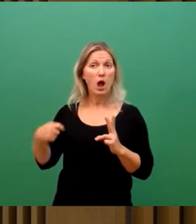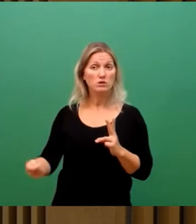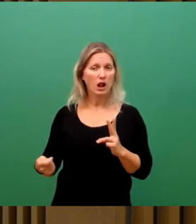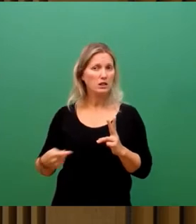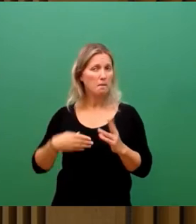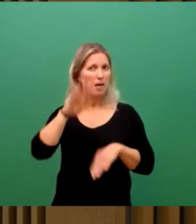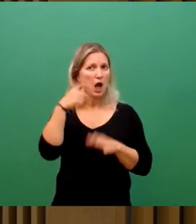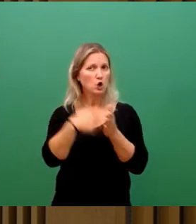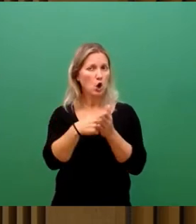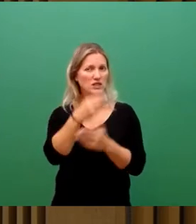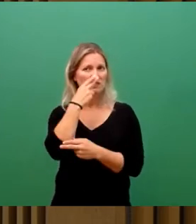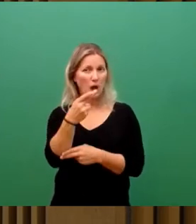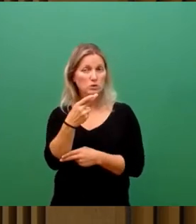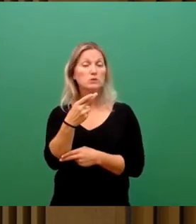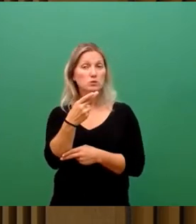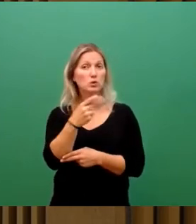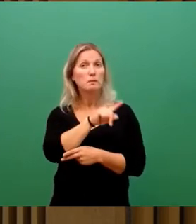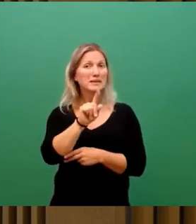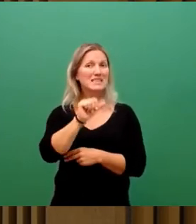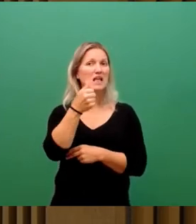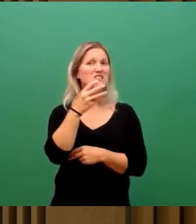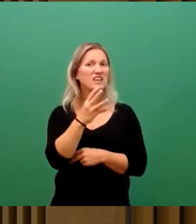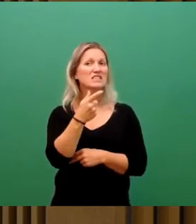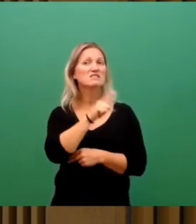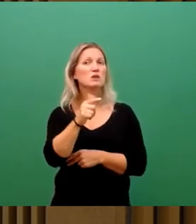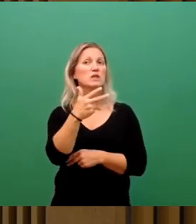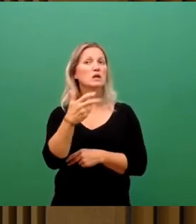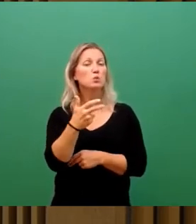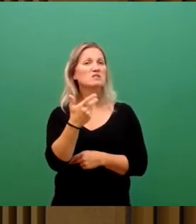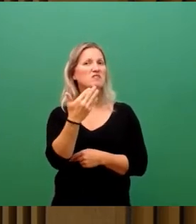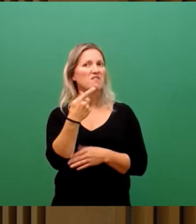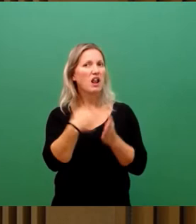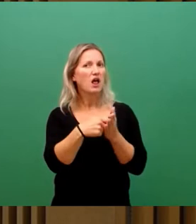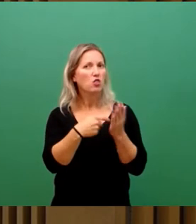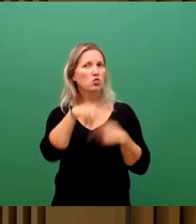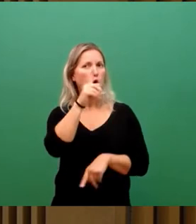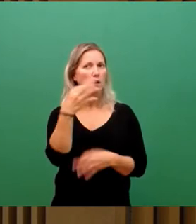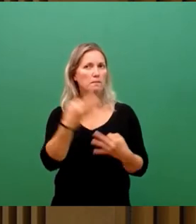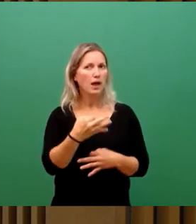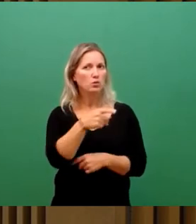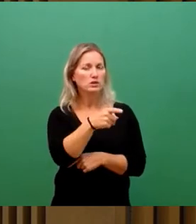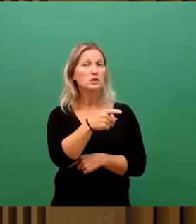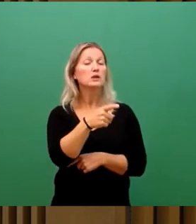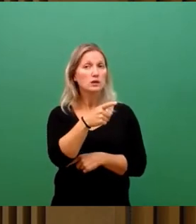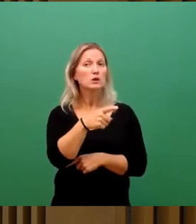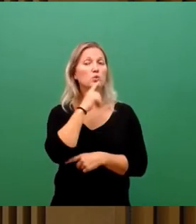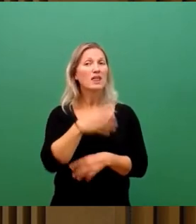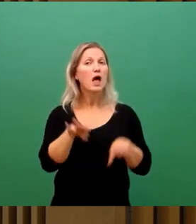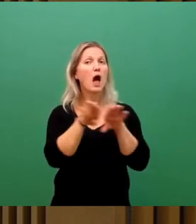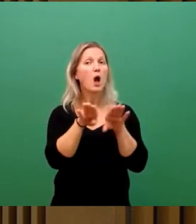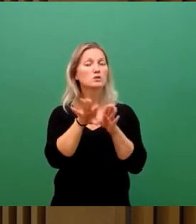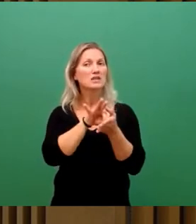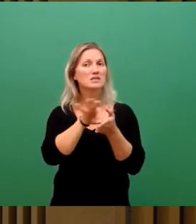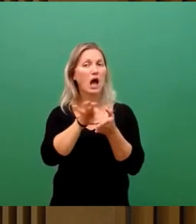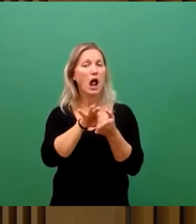voraussichtlich für die Ersatzbeschaffung bis zum 1.4.2023 entstehen? Und mit welchen Ausgleichszahlungen an Gasimporteuren über die Gasumlage und